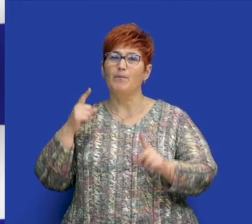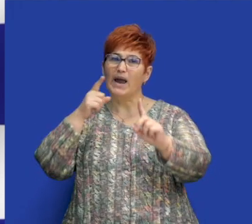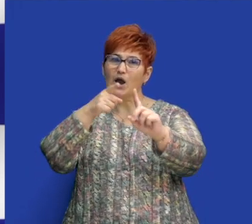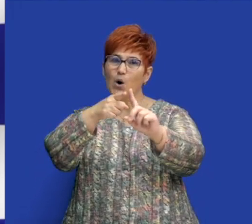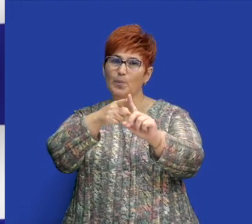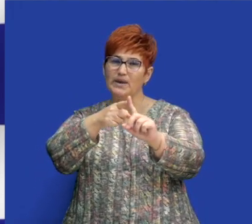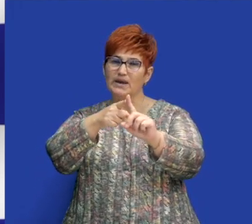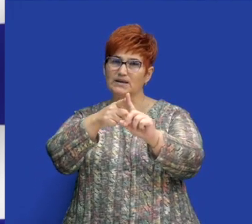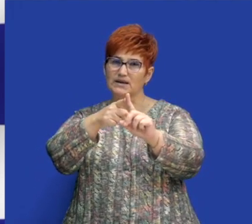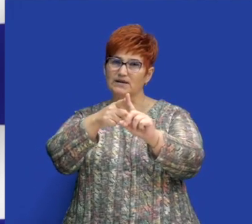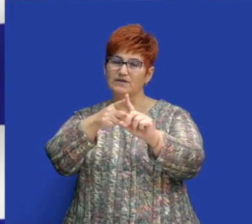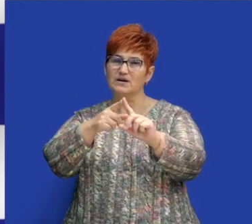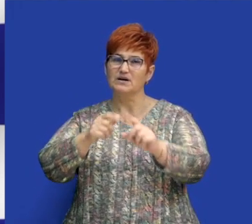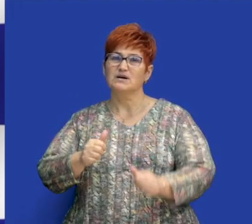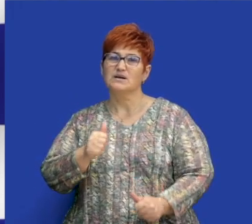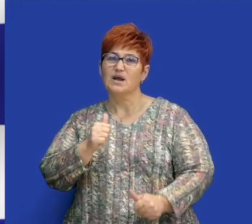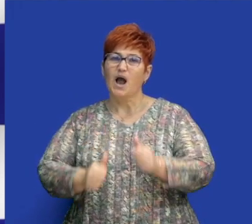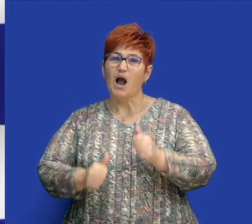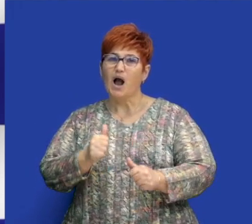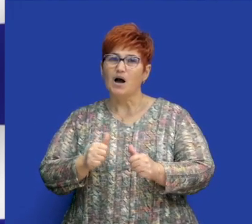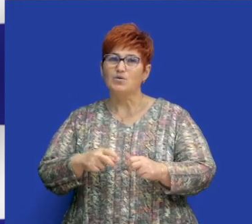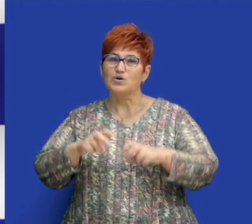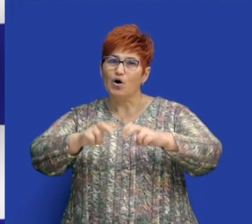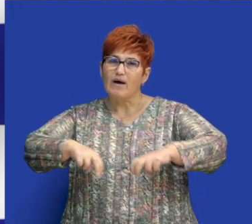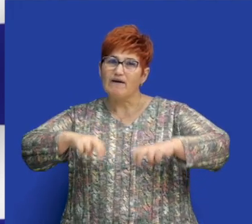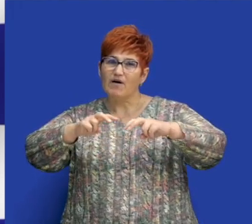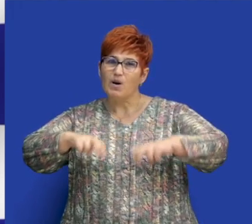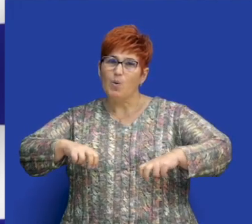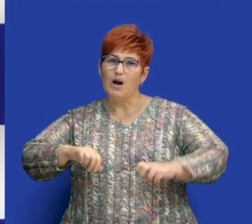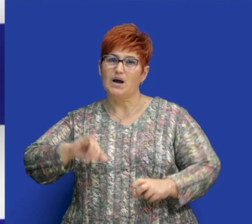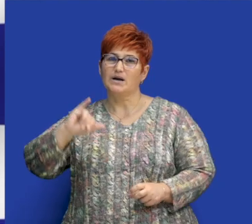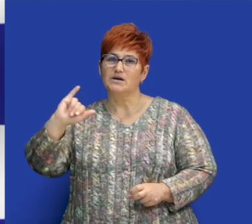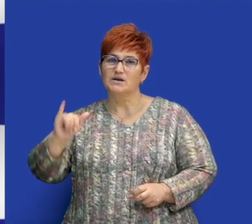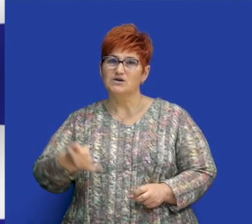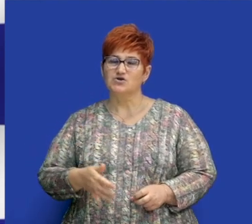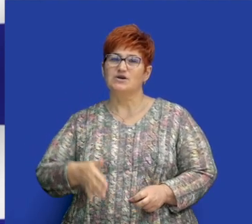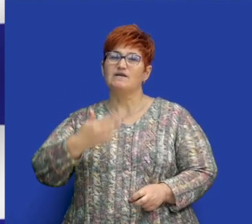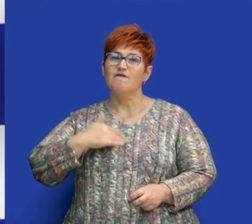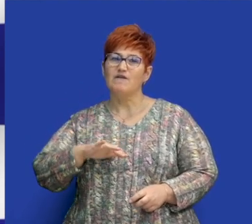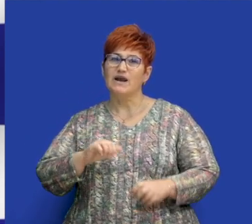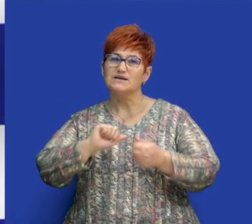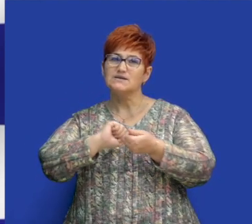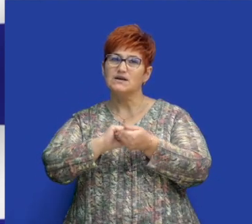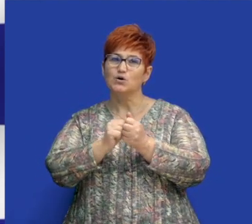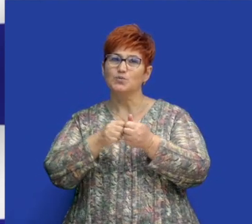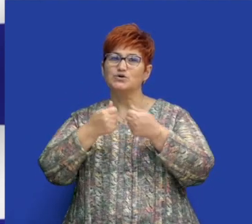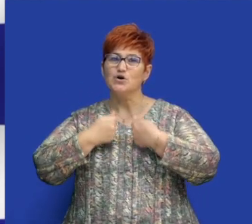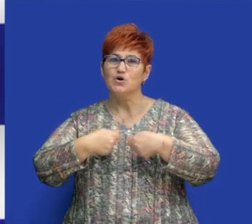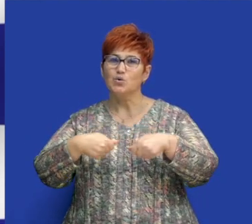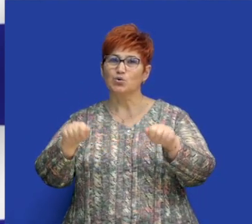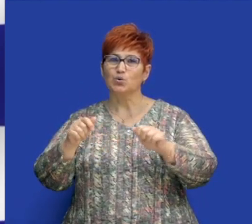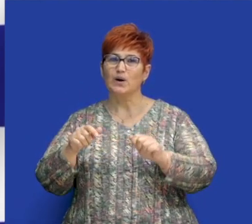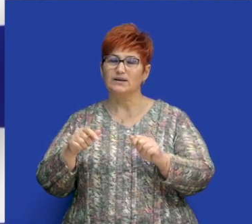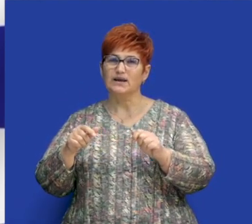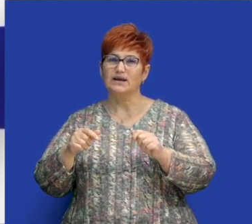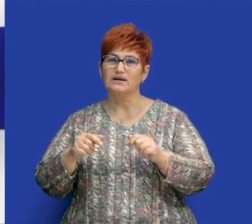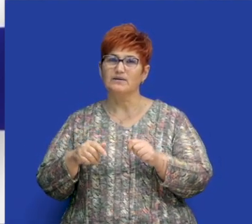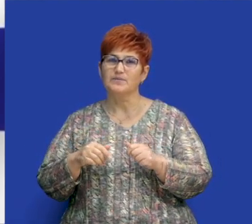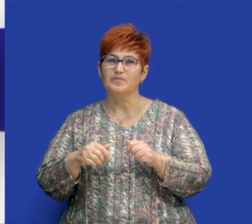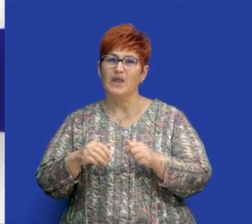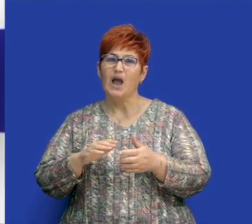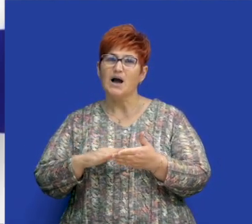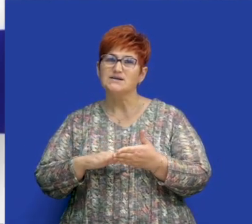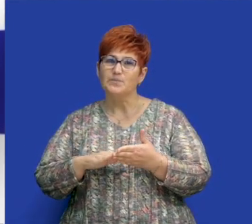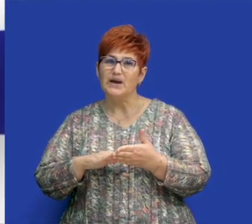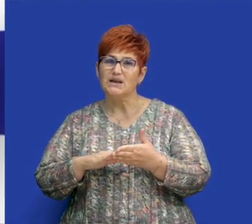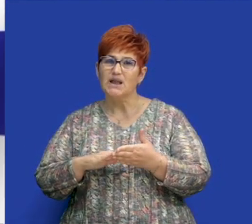éttermekben egyszerre sokat rendelnek. Sokat enni, különösen háznál, egyet jelent az étel dícséretével.